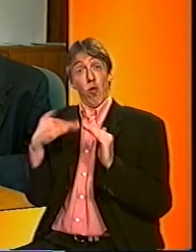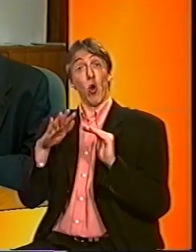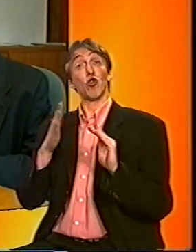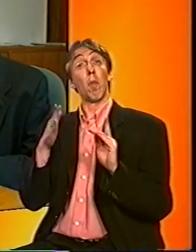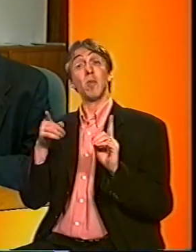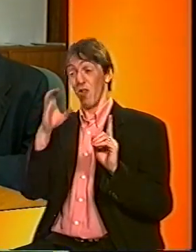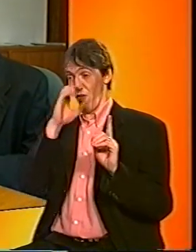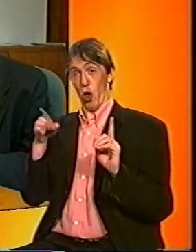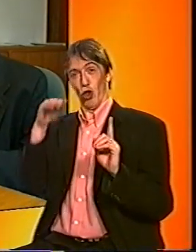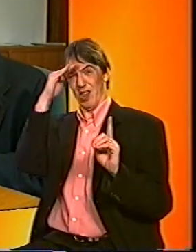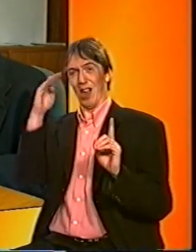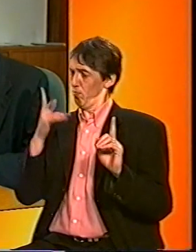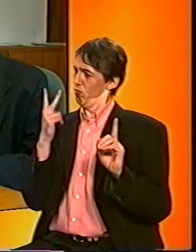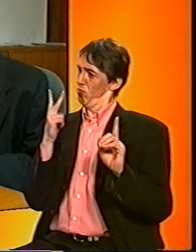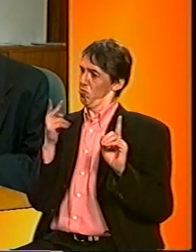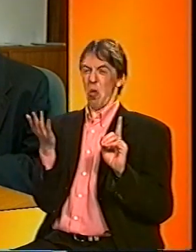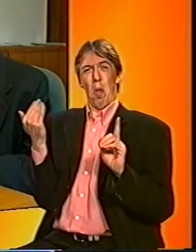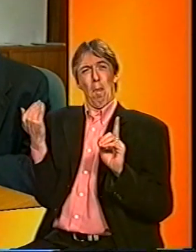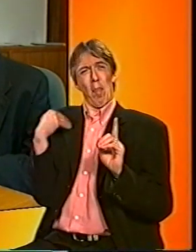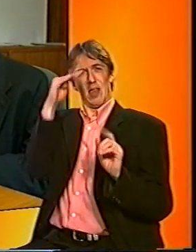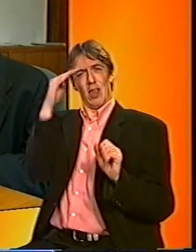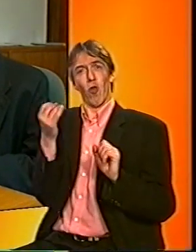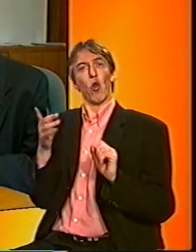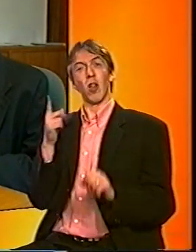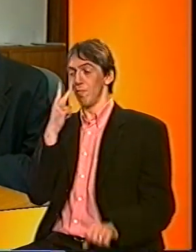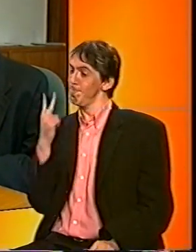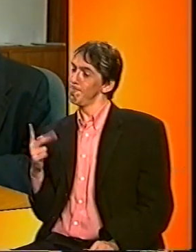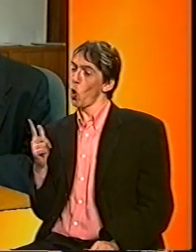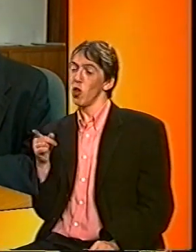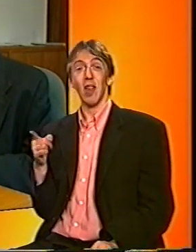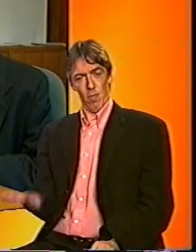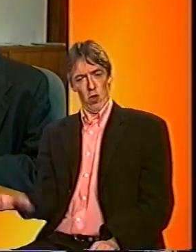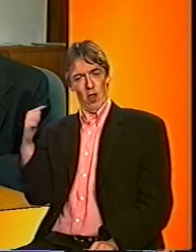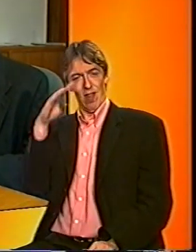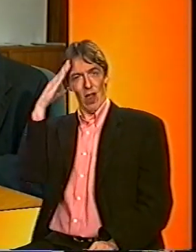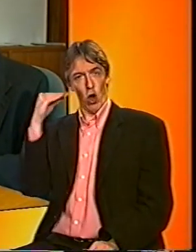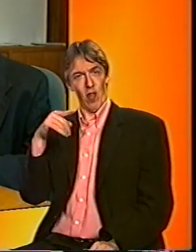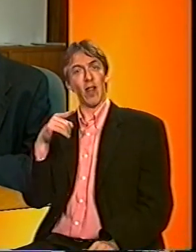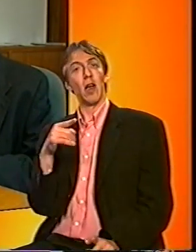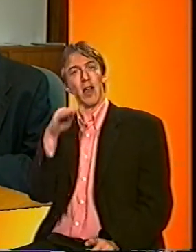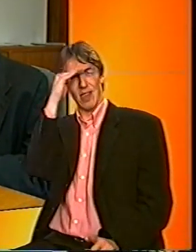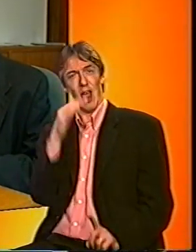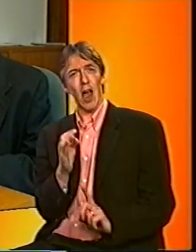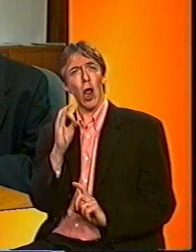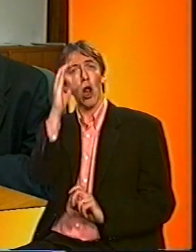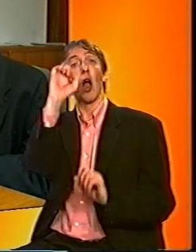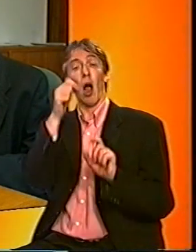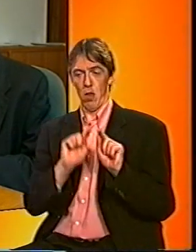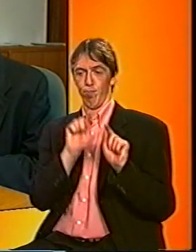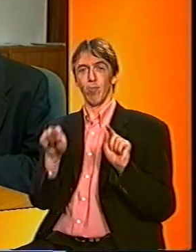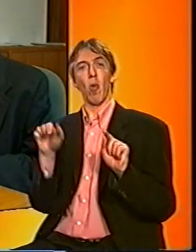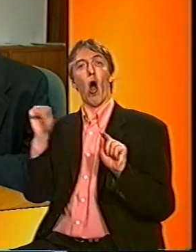kan je dat aan het varken nog niet zo heel goed zien. Hij is nog maar kort ziek bijvoorbeeld. En hij wordt in Nederland erger ziek. Dan zou die andere varkens ook kunnen gaan besmetten en ook